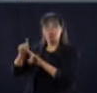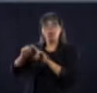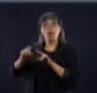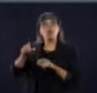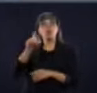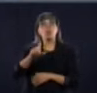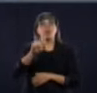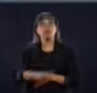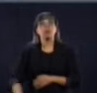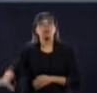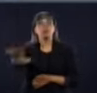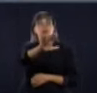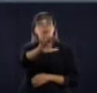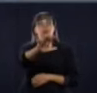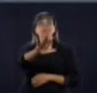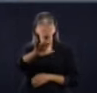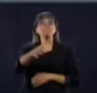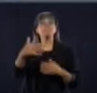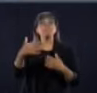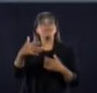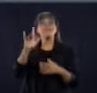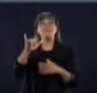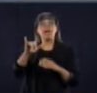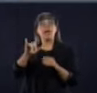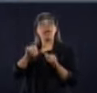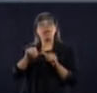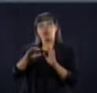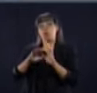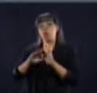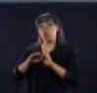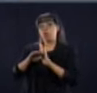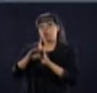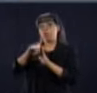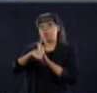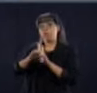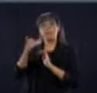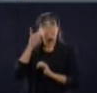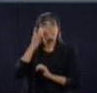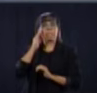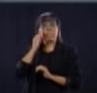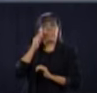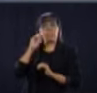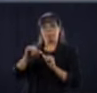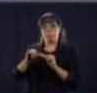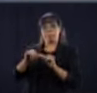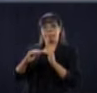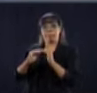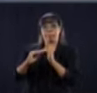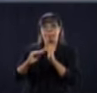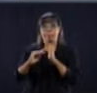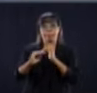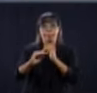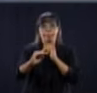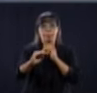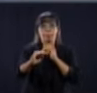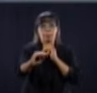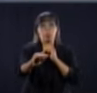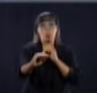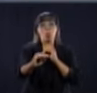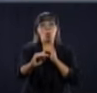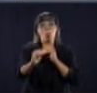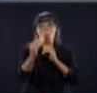aplanir la courbe de la contagion. Mais l'agrédition clé pour la réouverture, c'est de maintenir la discipline